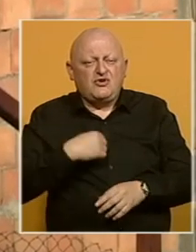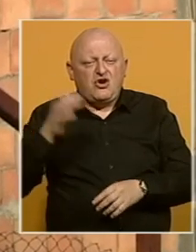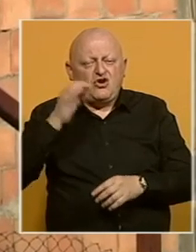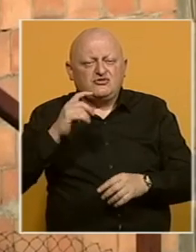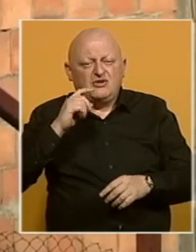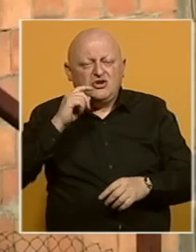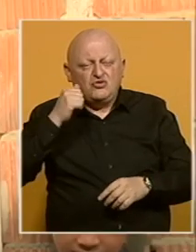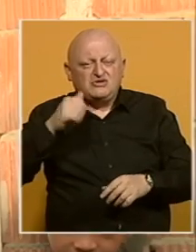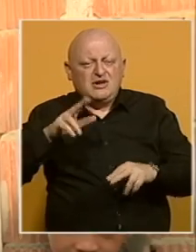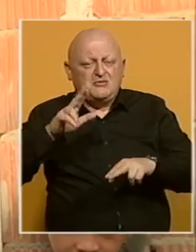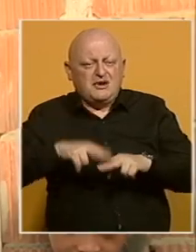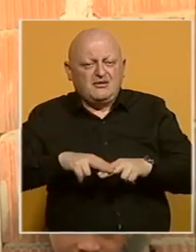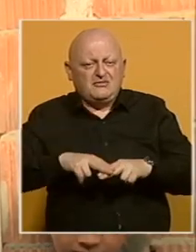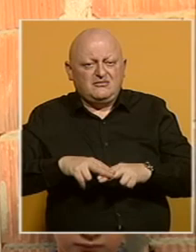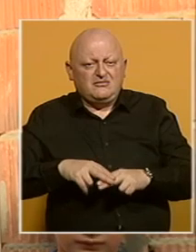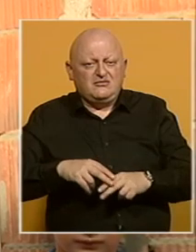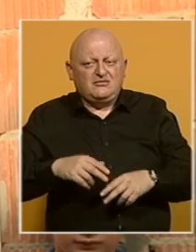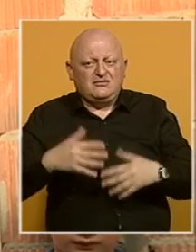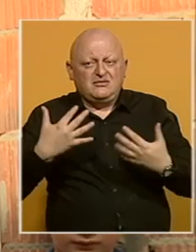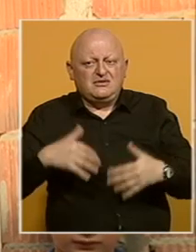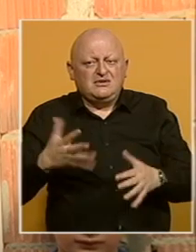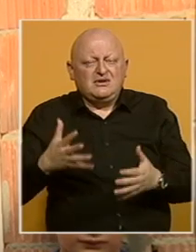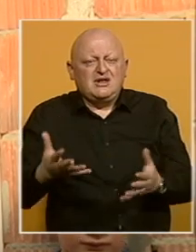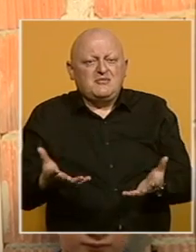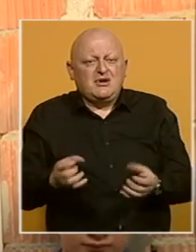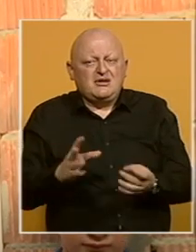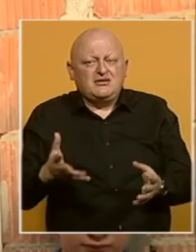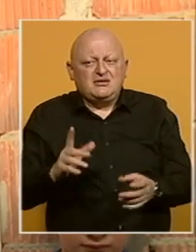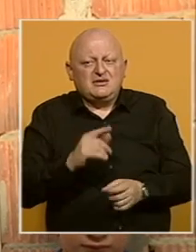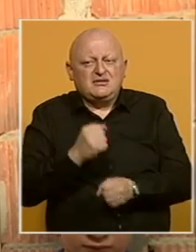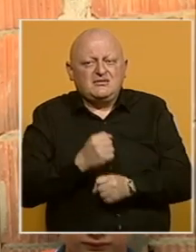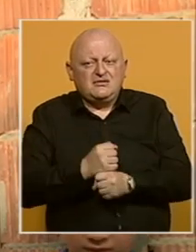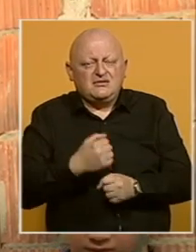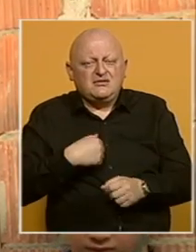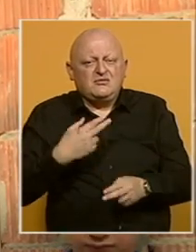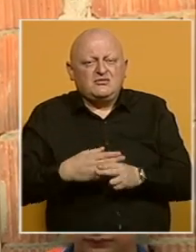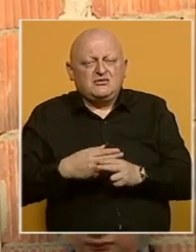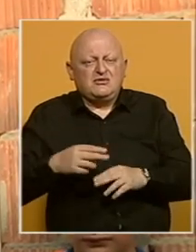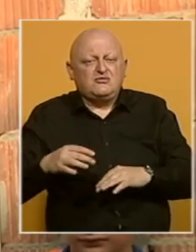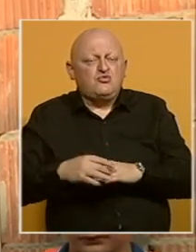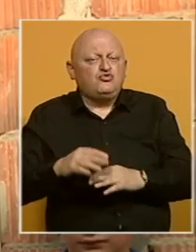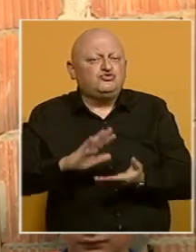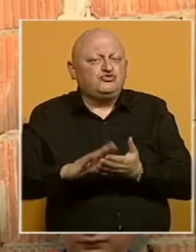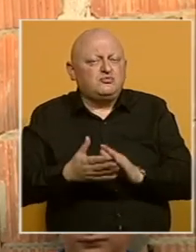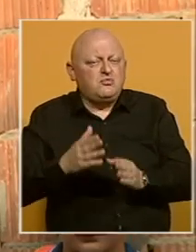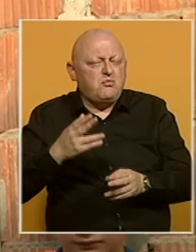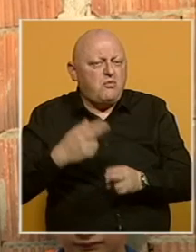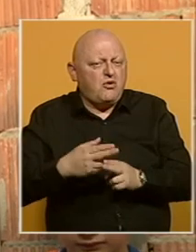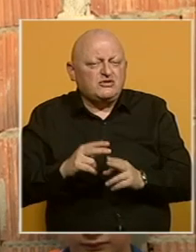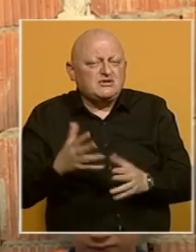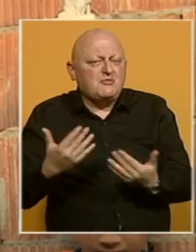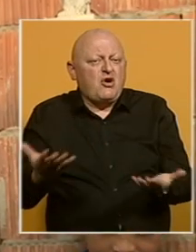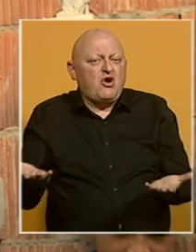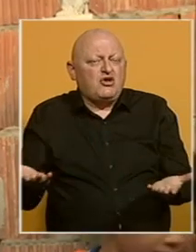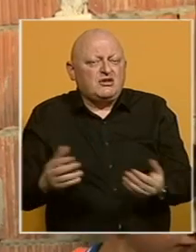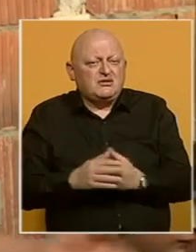ljudska prava. Slabo, ne ima se šta, ne radi se ja bolestna, muž bolestan, nemaš odakle.